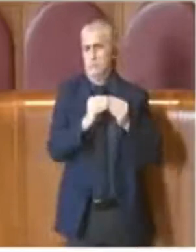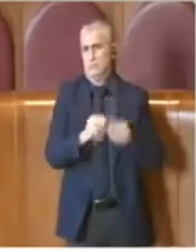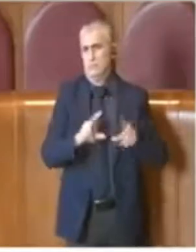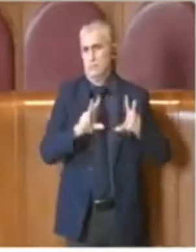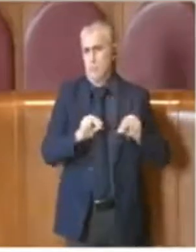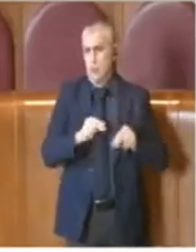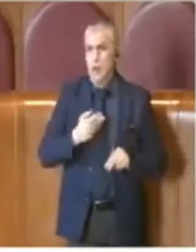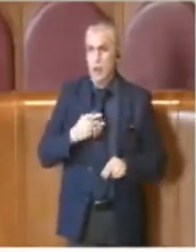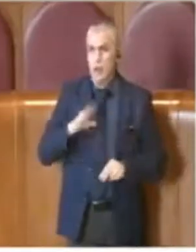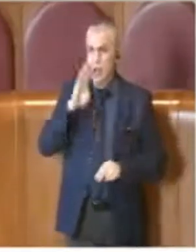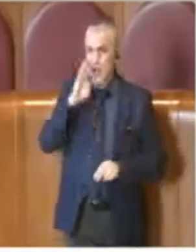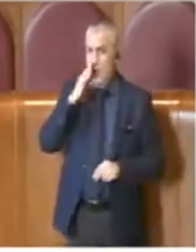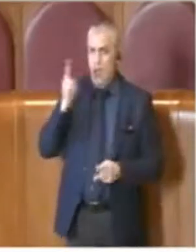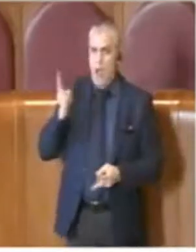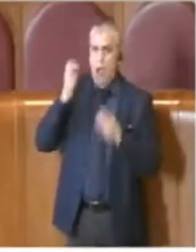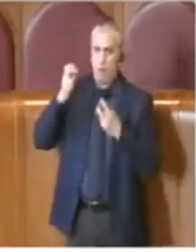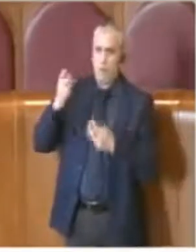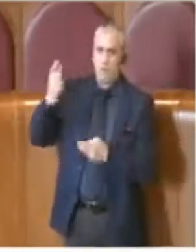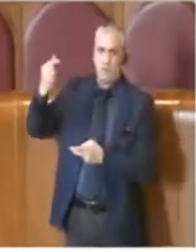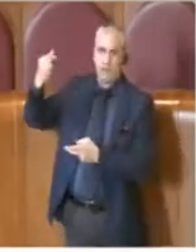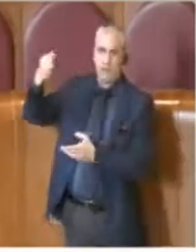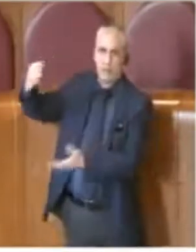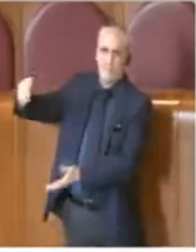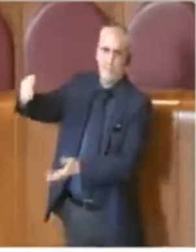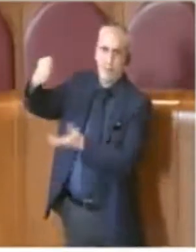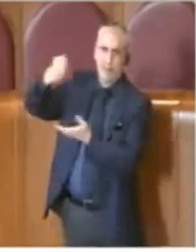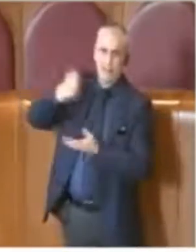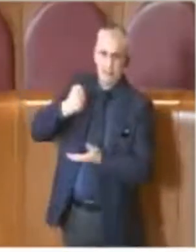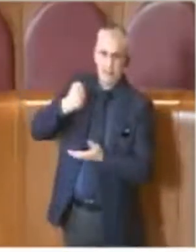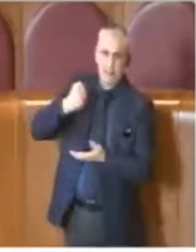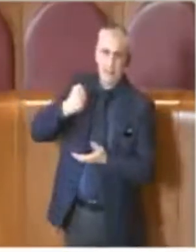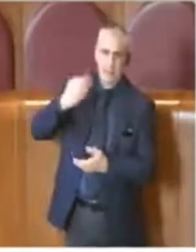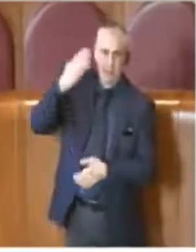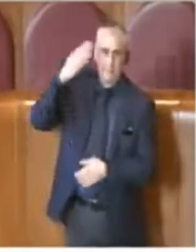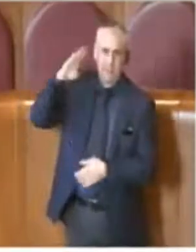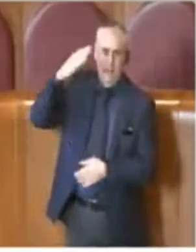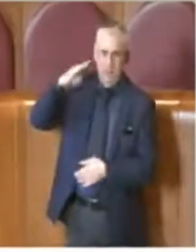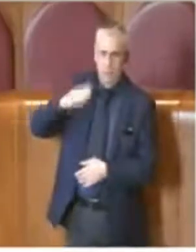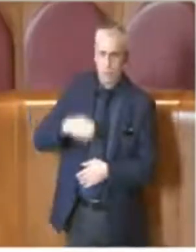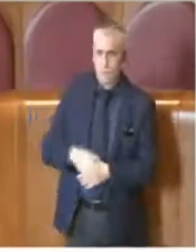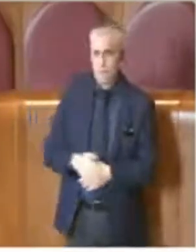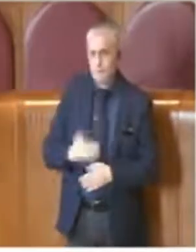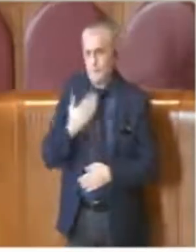finanziamenti che sono stati messi in campo dalla Prefettura. Grazie.